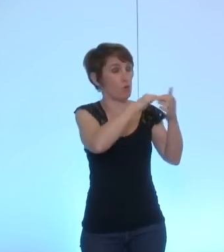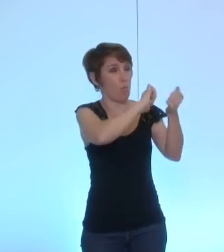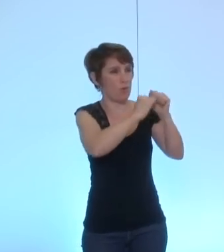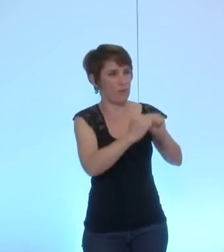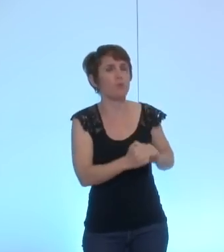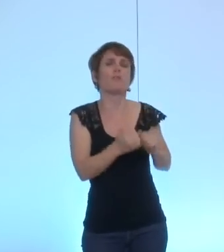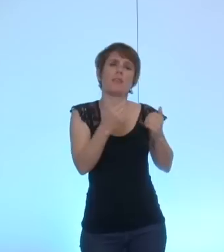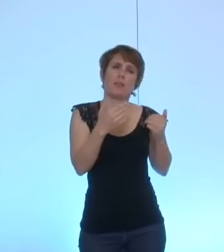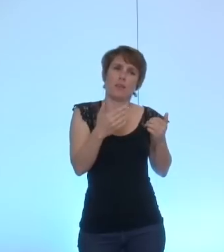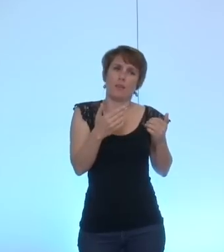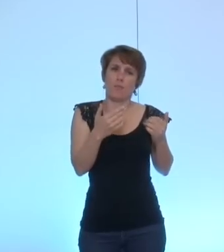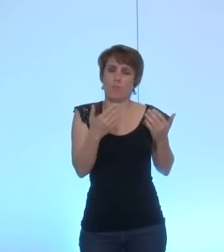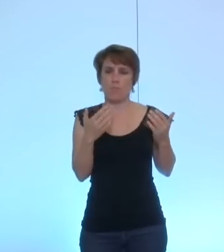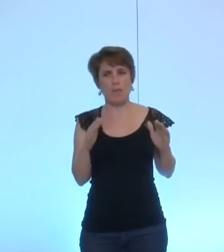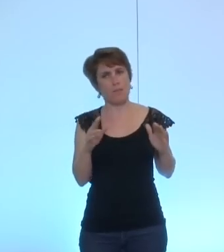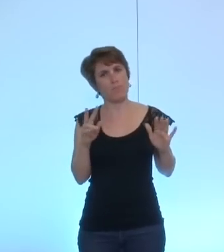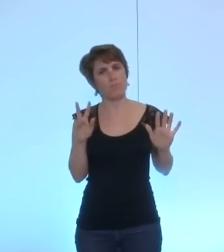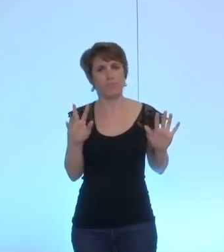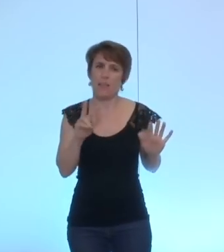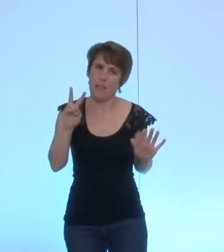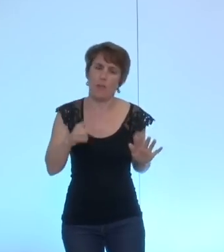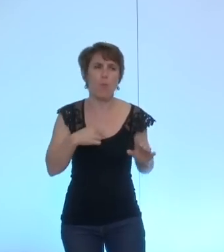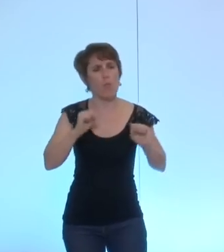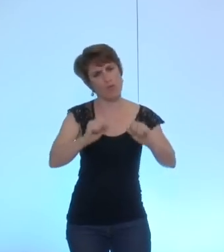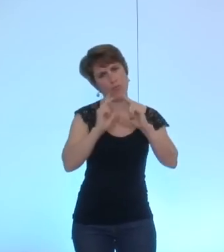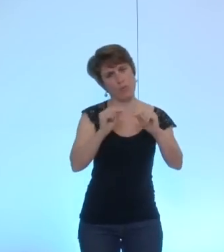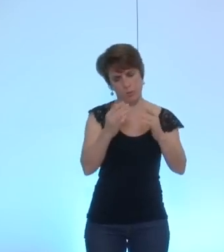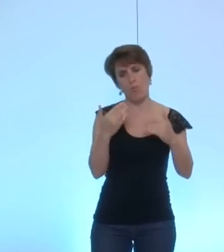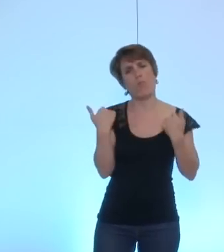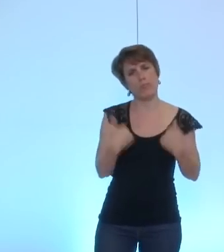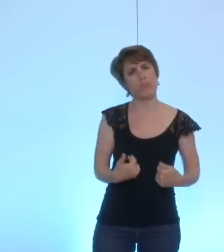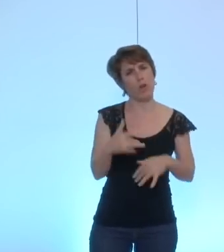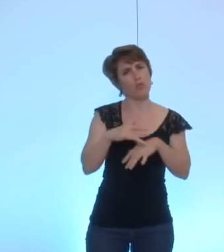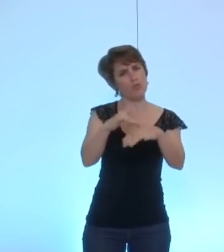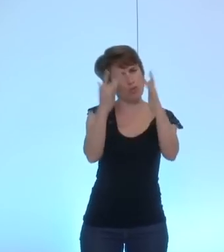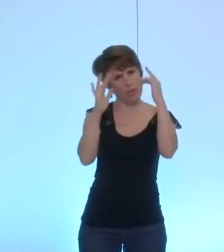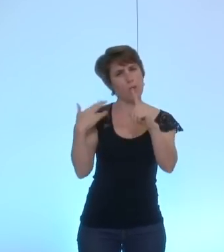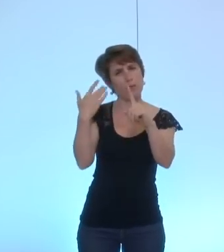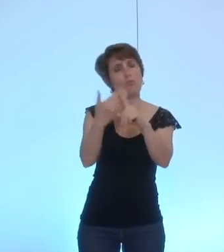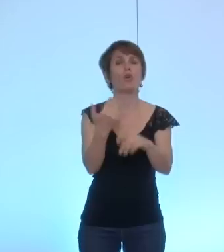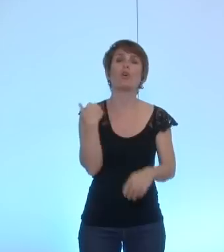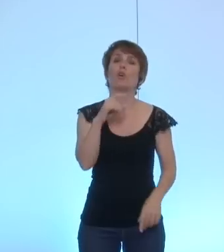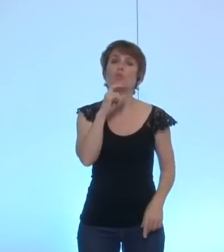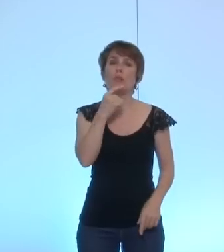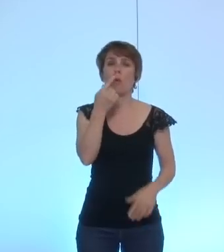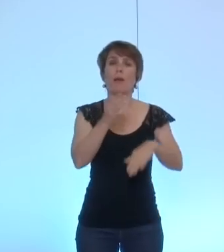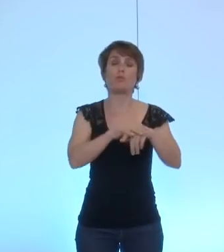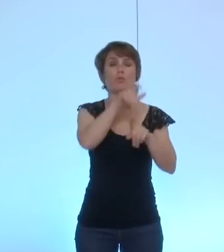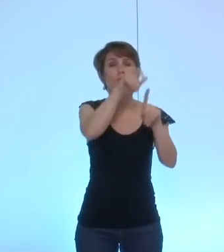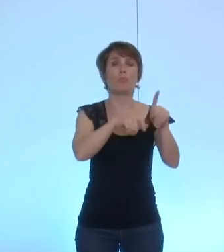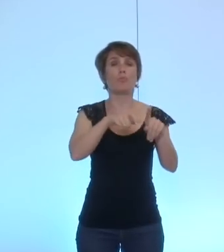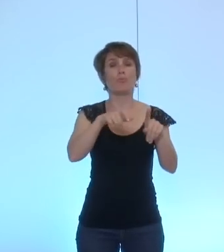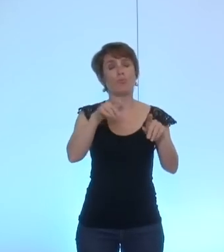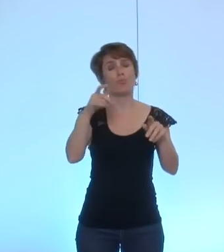mais là je vais vous parler avec l'expérience qui est la mienne on a évoqué tout à l'heure le nom de Jacques Chirac il se trouve que j'ai été